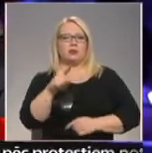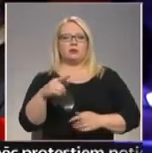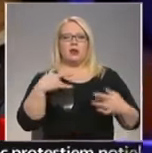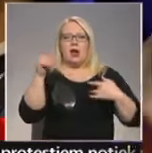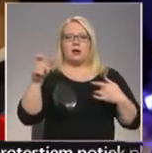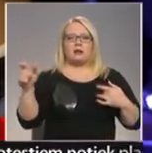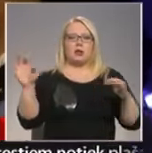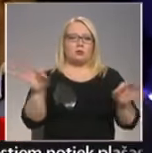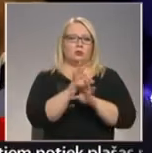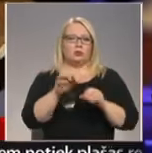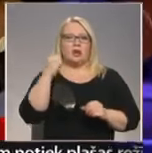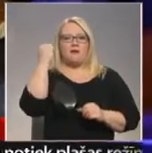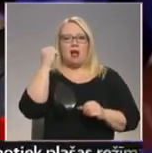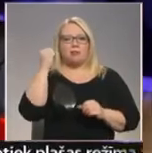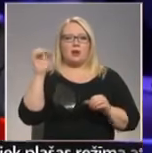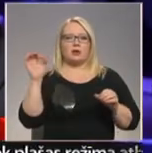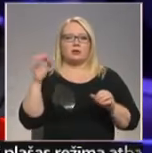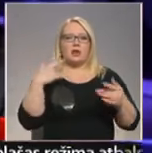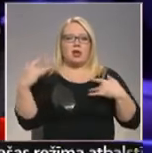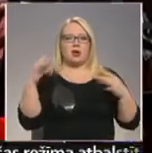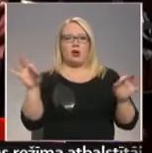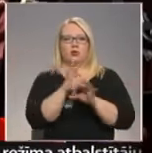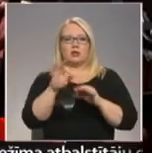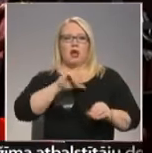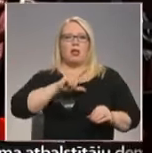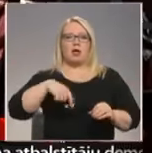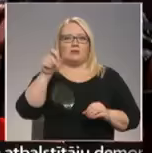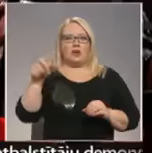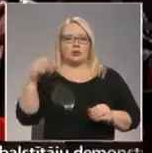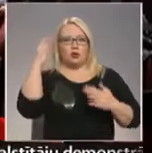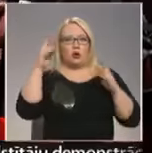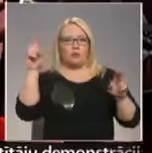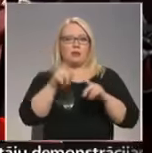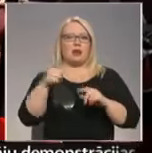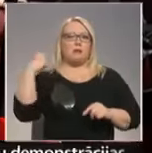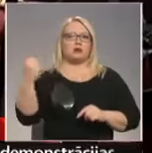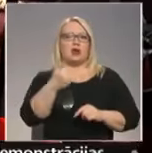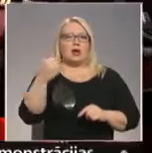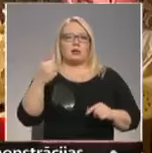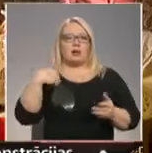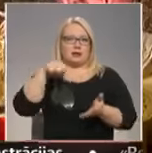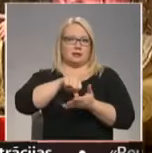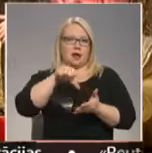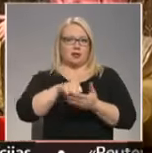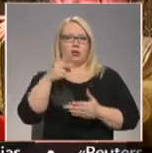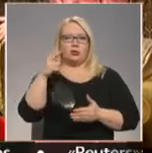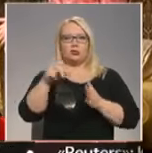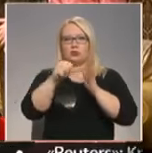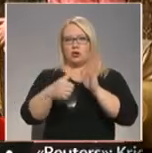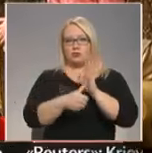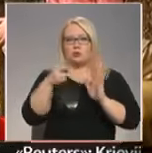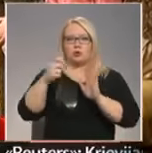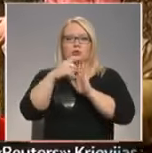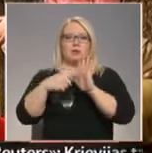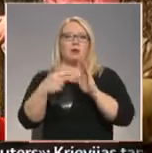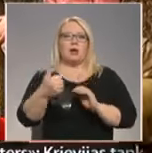skaņdarbu Valmieras teātra gadumīs koncertā Latviešu romantiķi, bet arī aizvzītās sezonas izrādes. 2016.–2017.